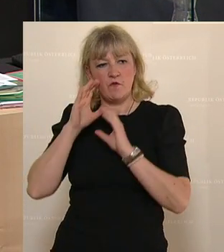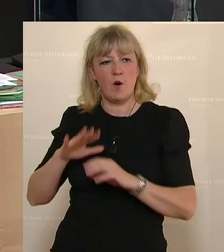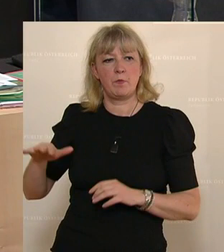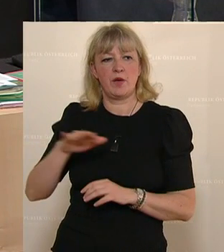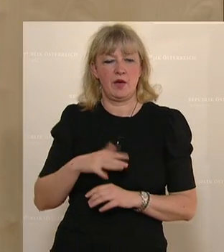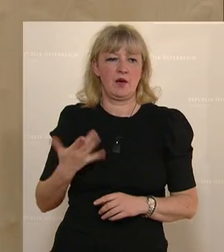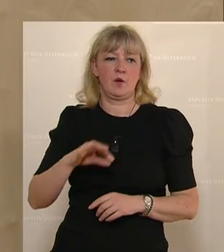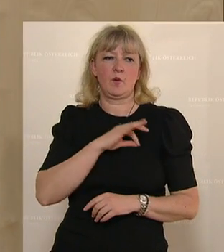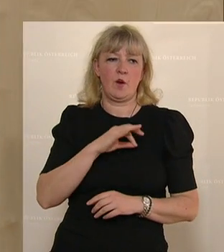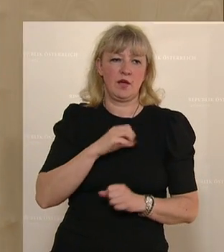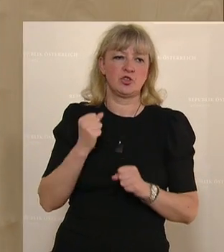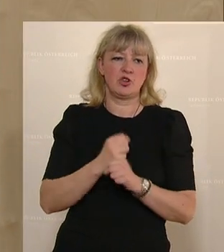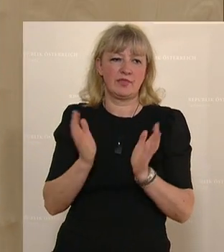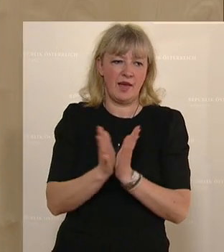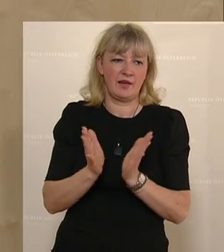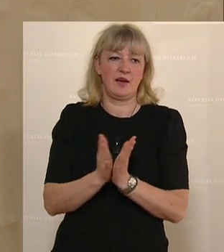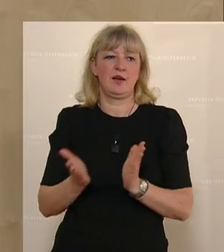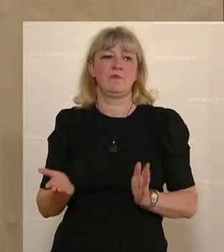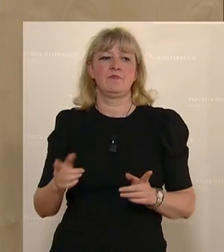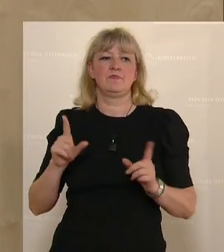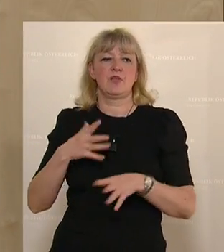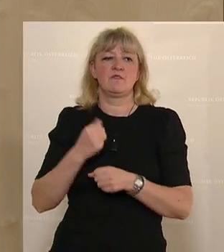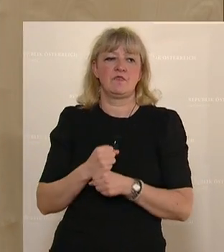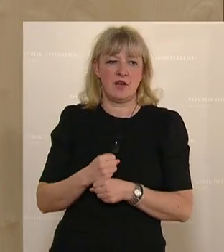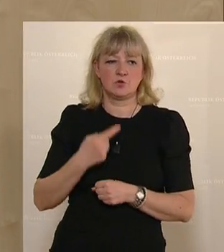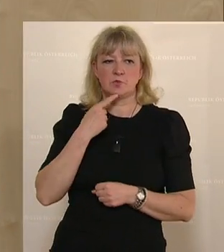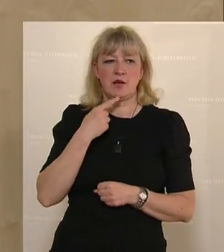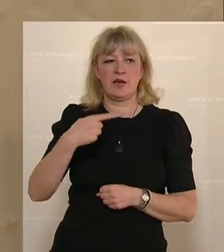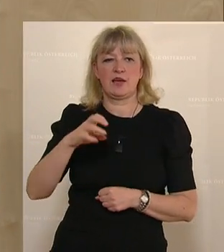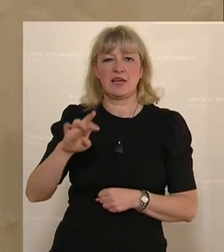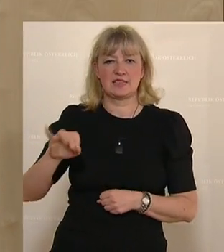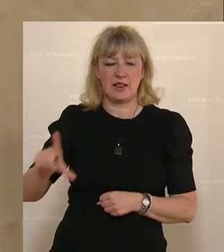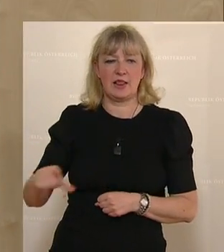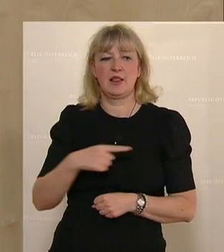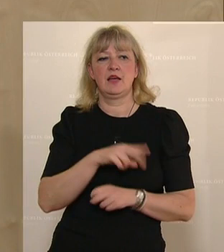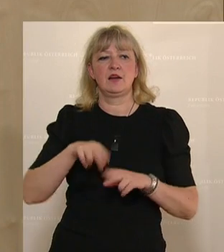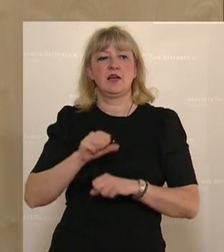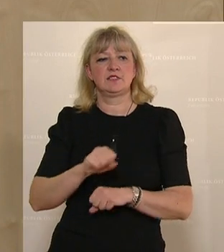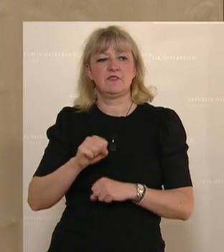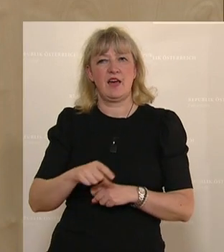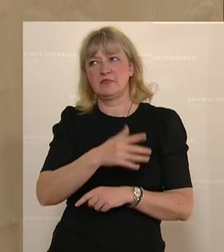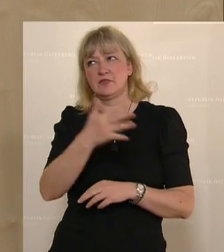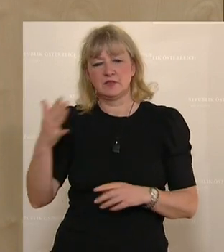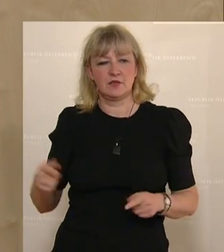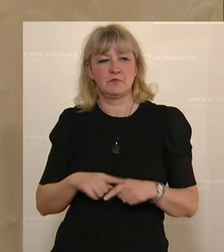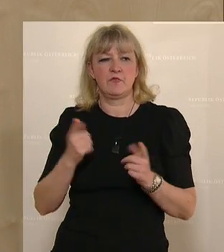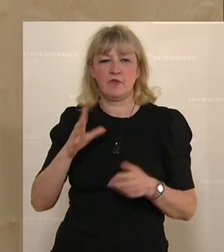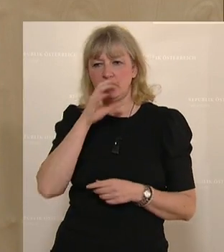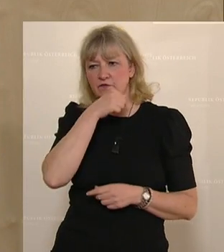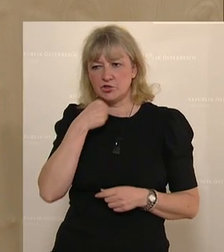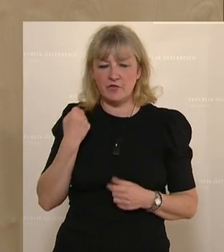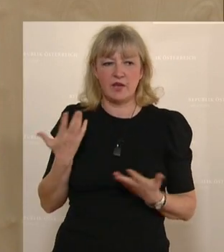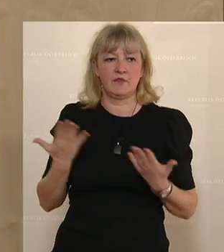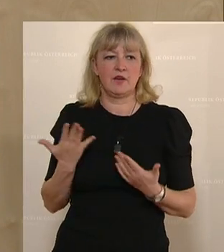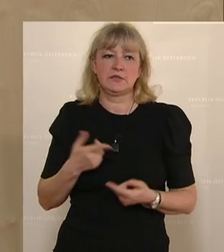-Seite, die Kollegin Steinacker, der Verfassungssprecher Gerstl, der Rechtsanwalt Fürlinger, die verschweigen sich sicherheitshalber,